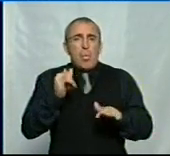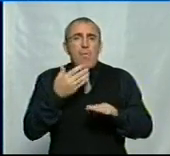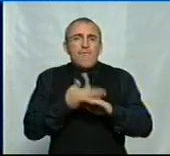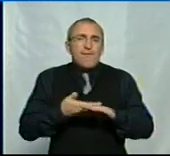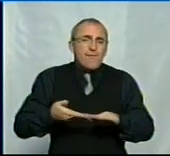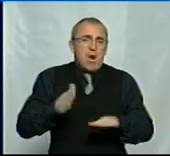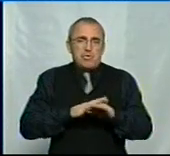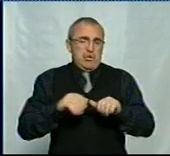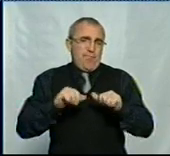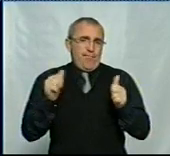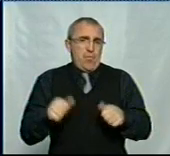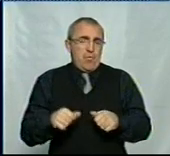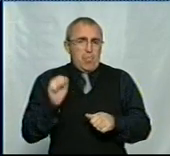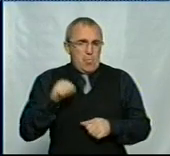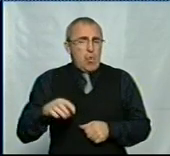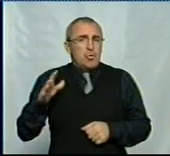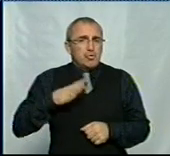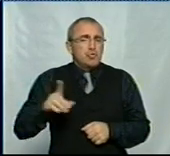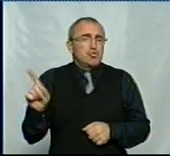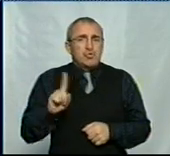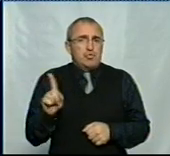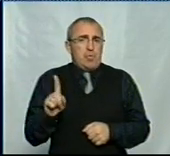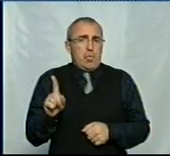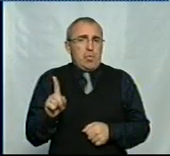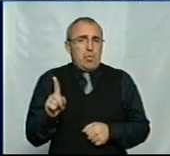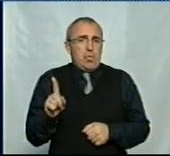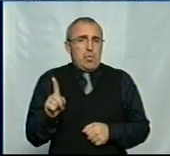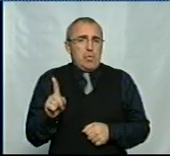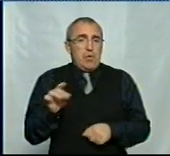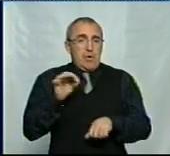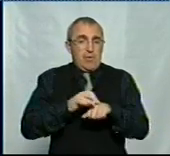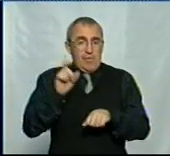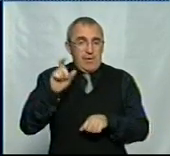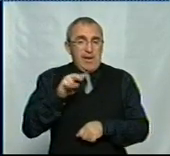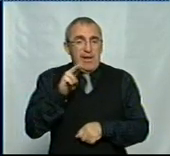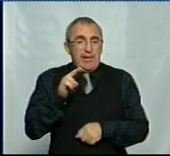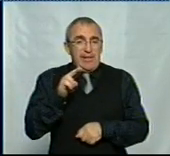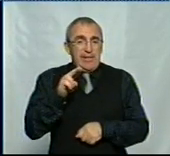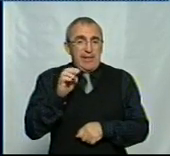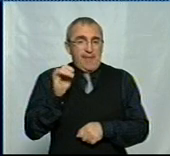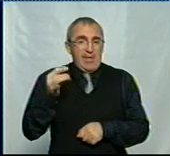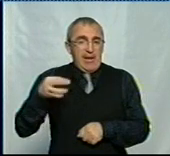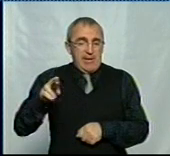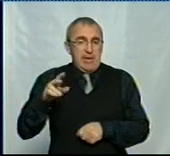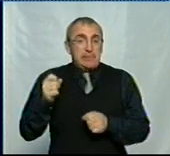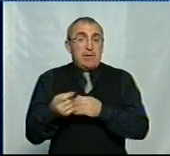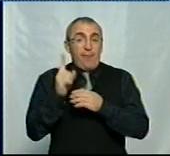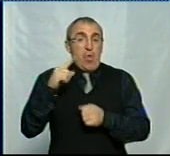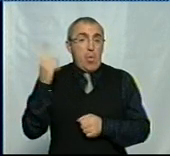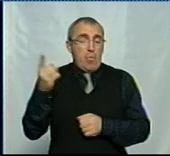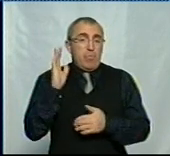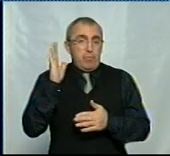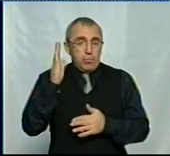формі. Можна очікувати, що хворі на дифтерію, якщо такі з'являться в області, це будуть